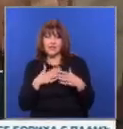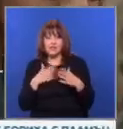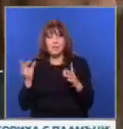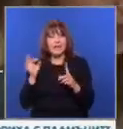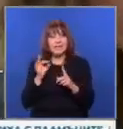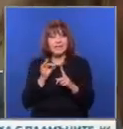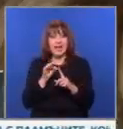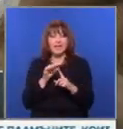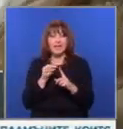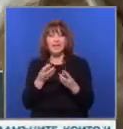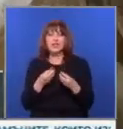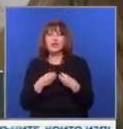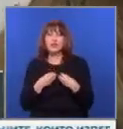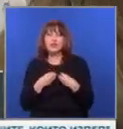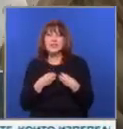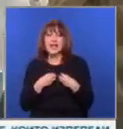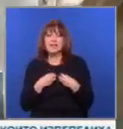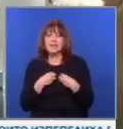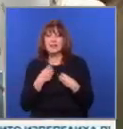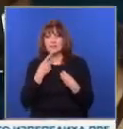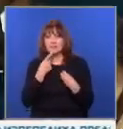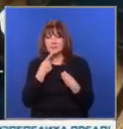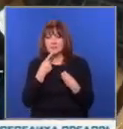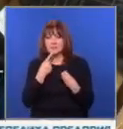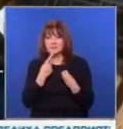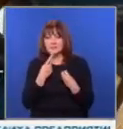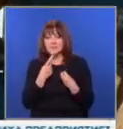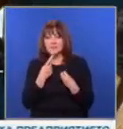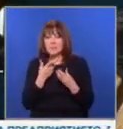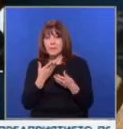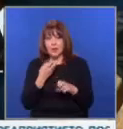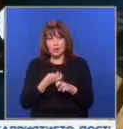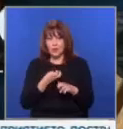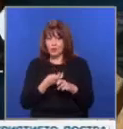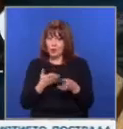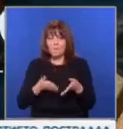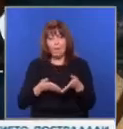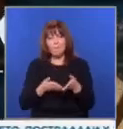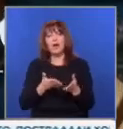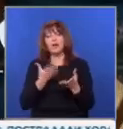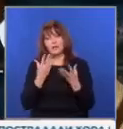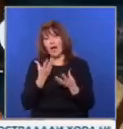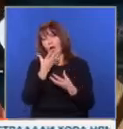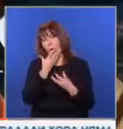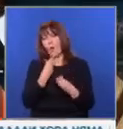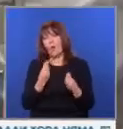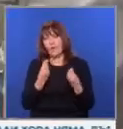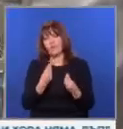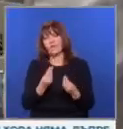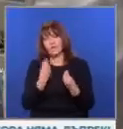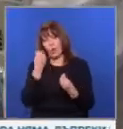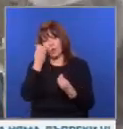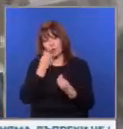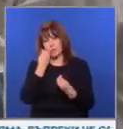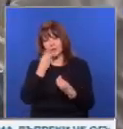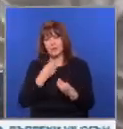заедността и да се усети семейственост, усещане за принадлежност. Турите, помагат ли? Добре, добре, добре, добре, е много, добре.